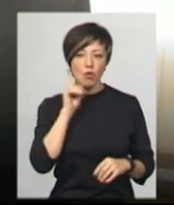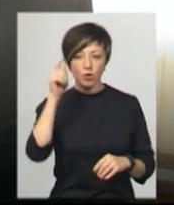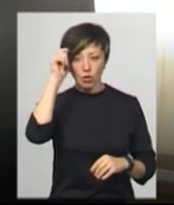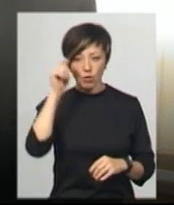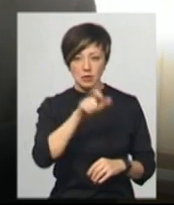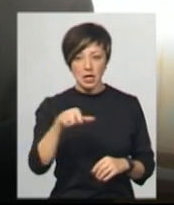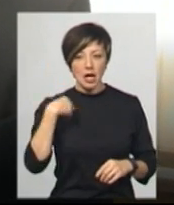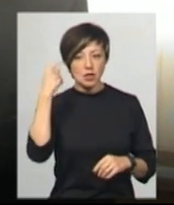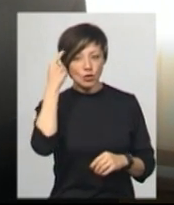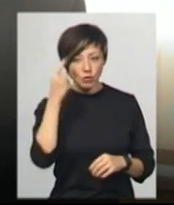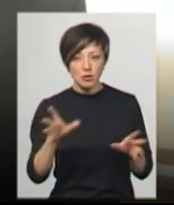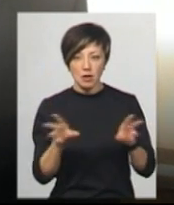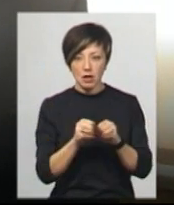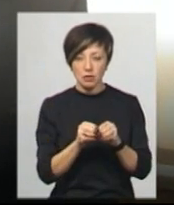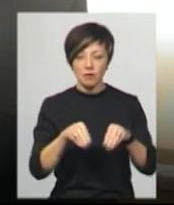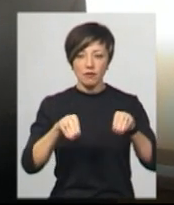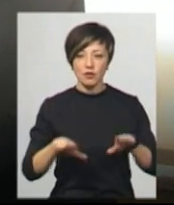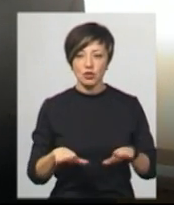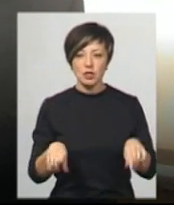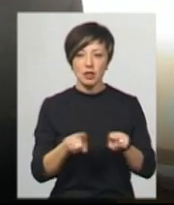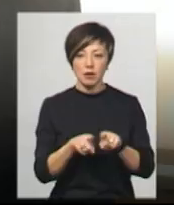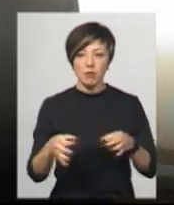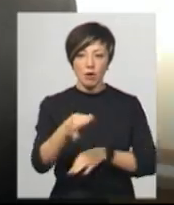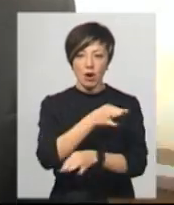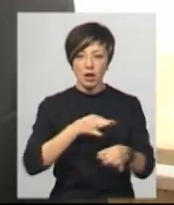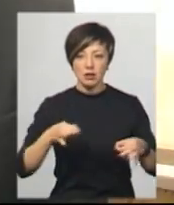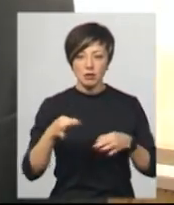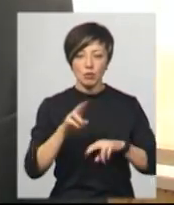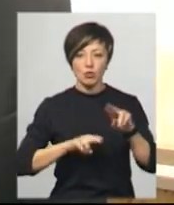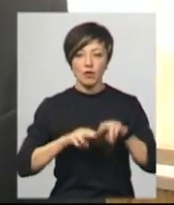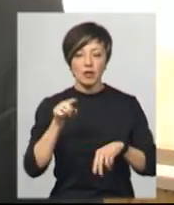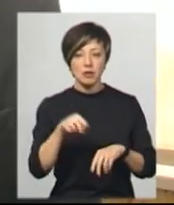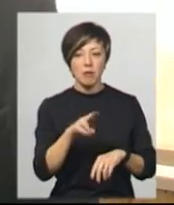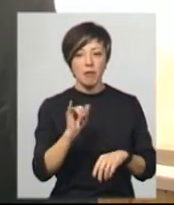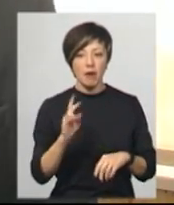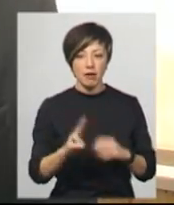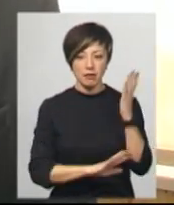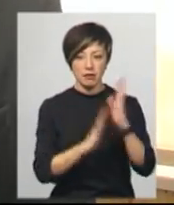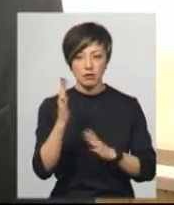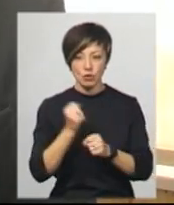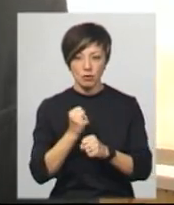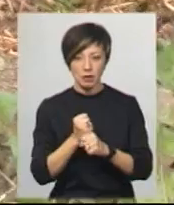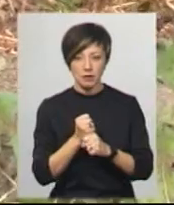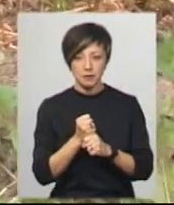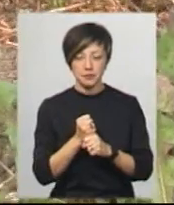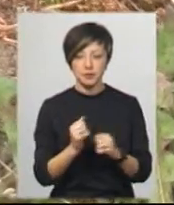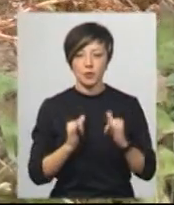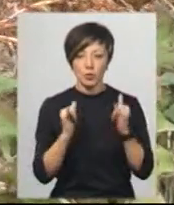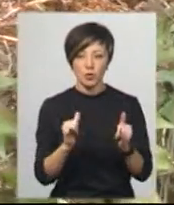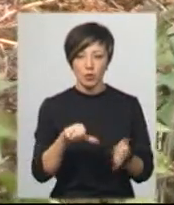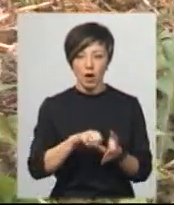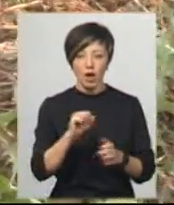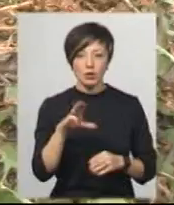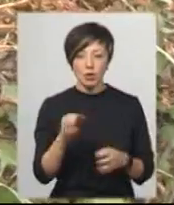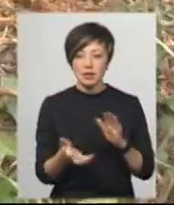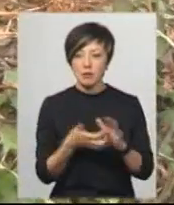от я задумався, разом вирішив на виконкові, порадився, щоб побудувати там пам'ятник зробити атошникам». За браком грошей